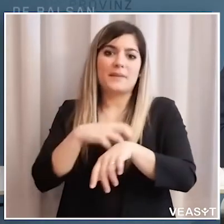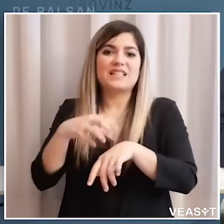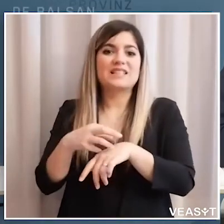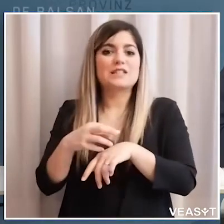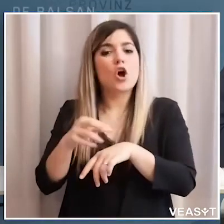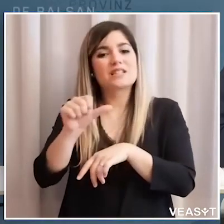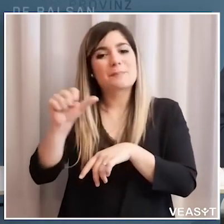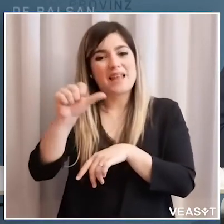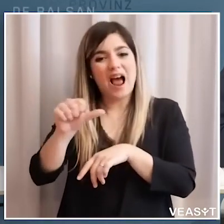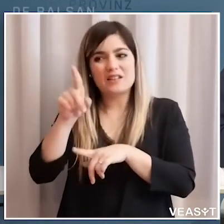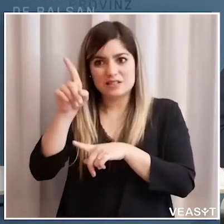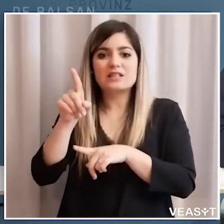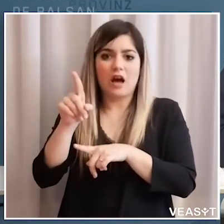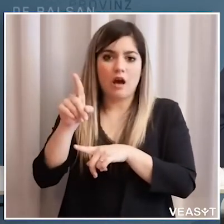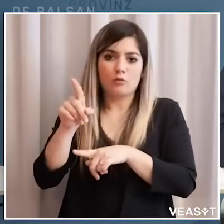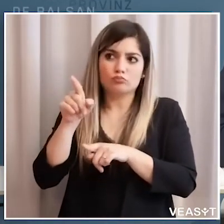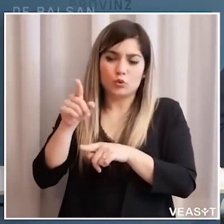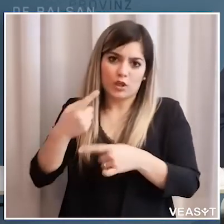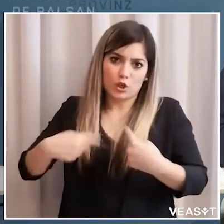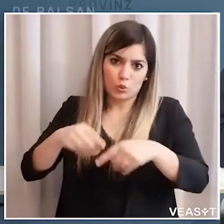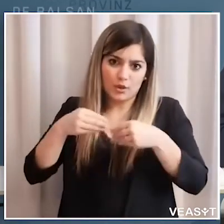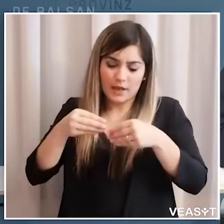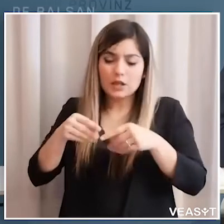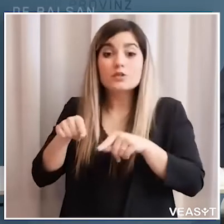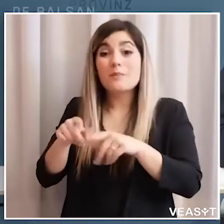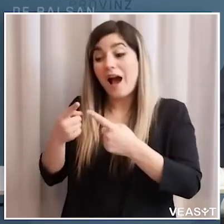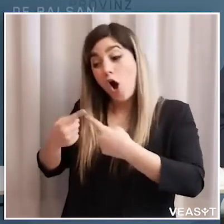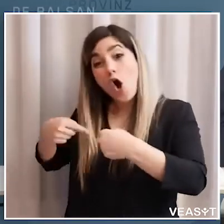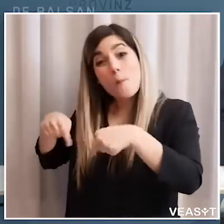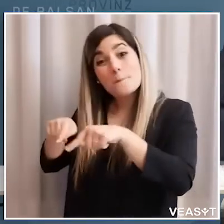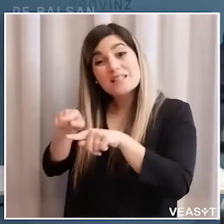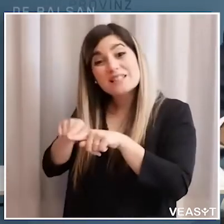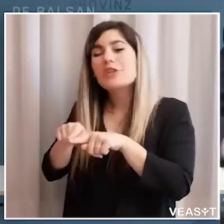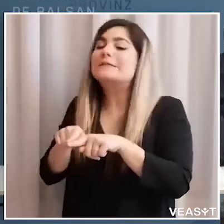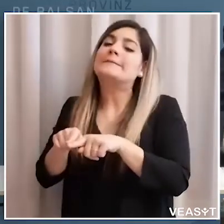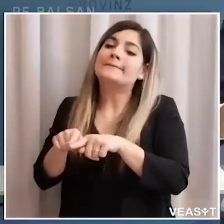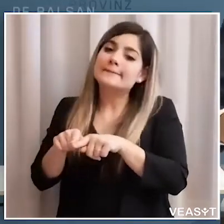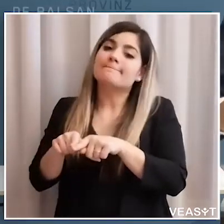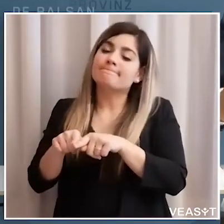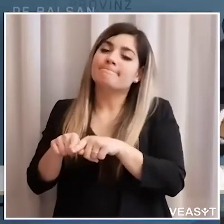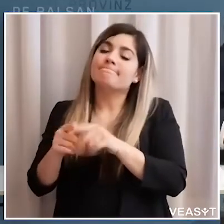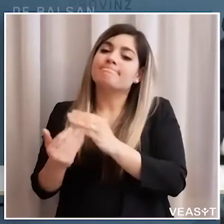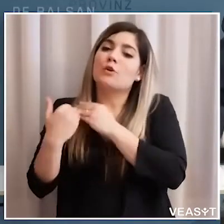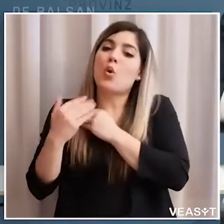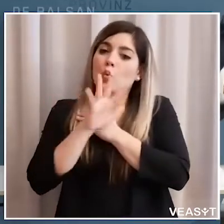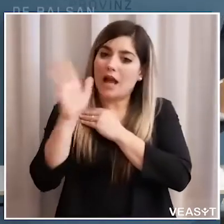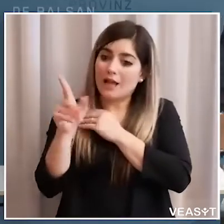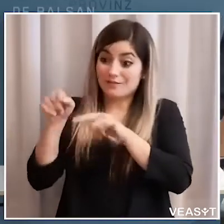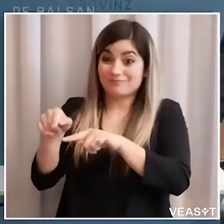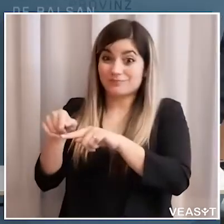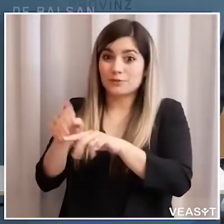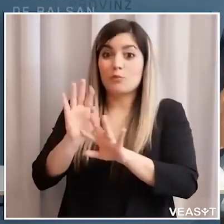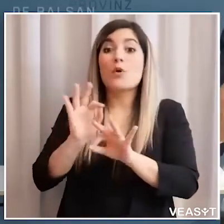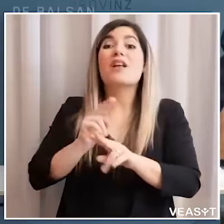ministro Speranza a livello di conferenza regioni ha partecipato anche alle riunioni quella commissione però ha un'altra funzione perché lo farà su